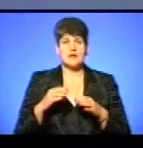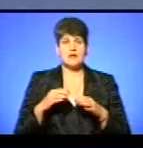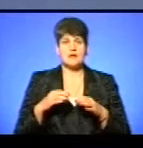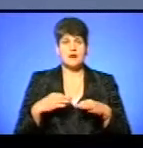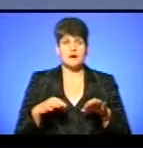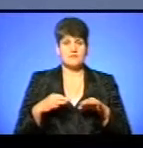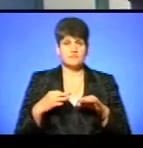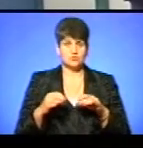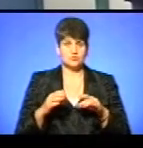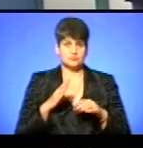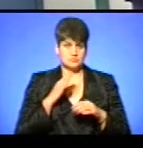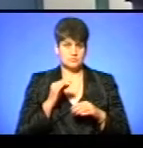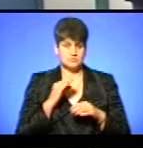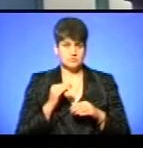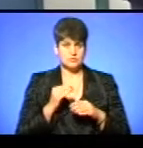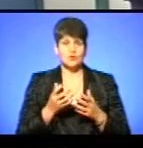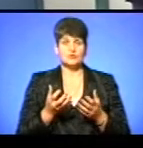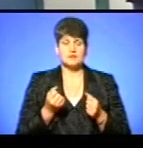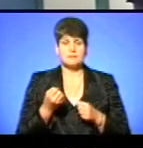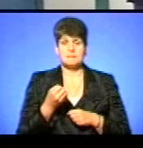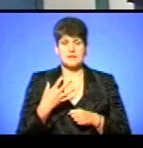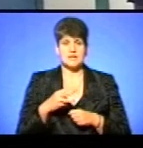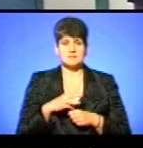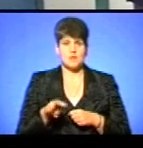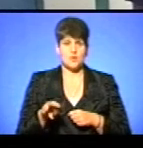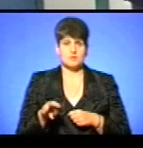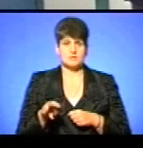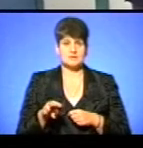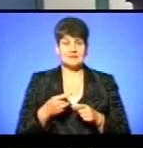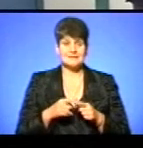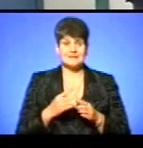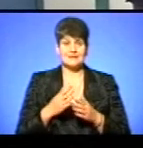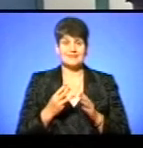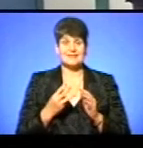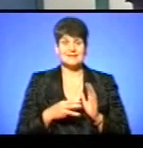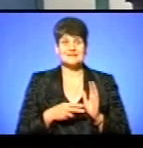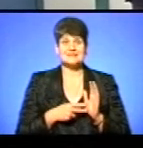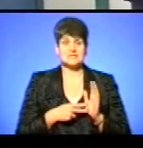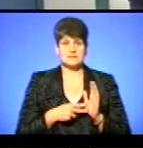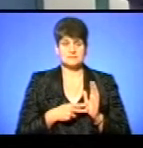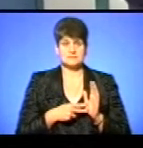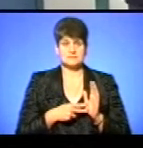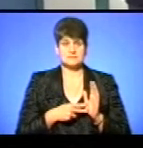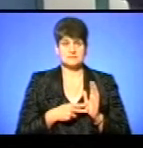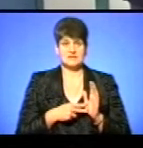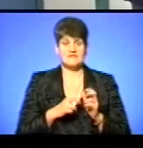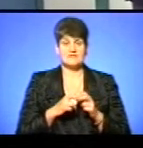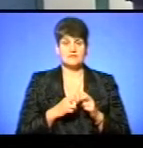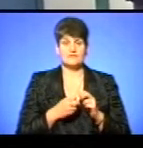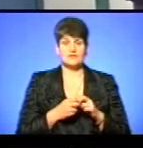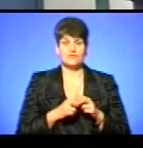Автоперевізники максимально отримають 15 мільйонів. То є 37. В Івано